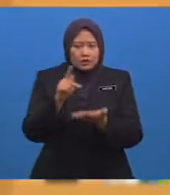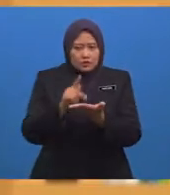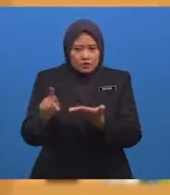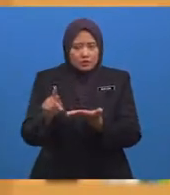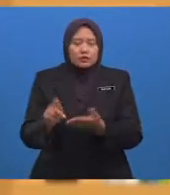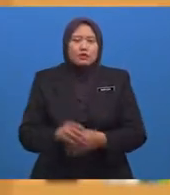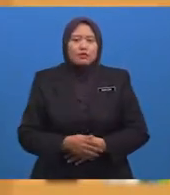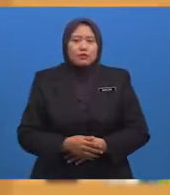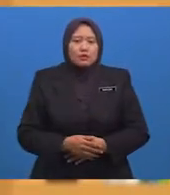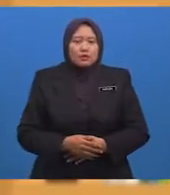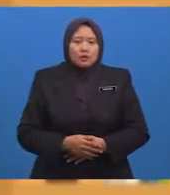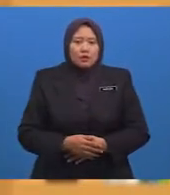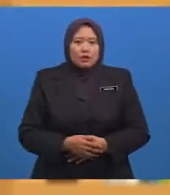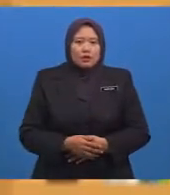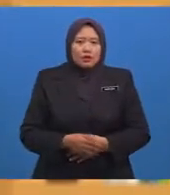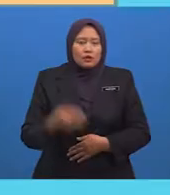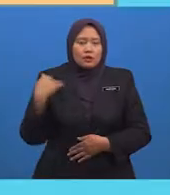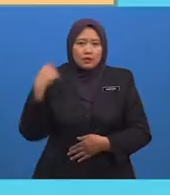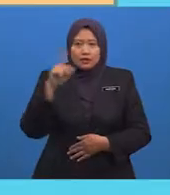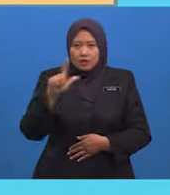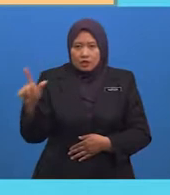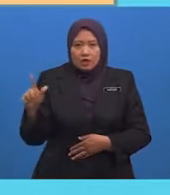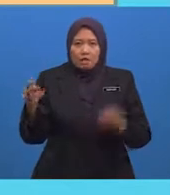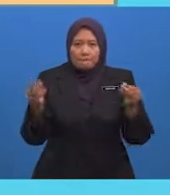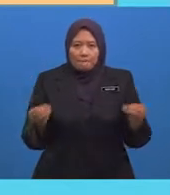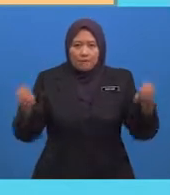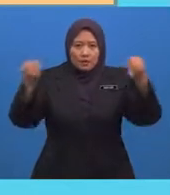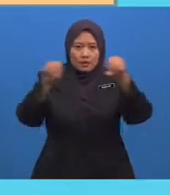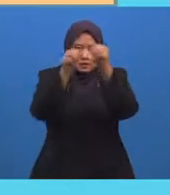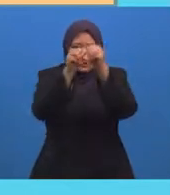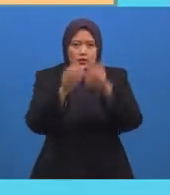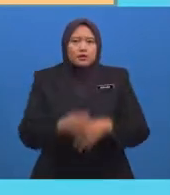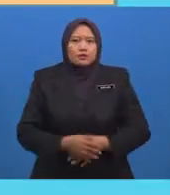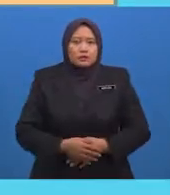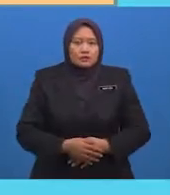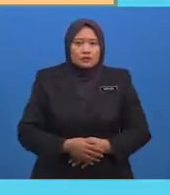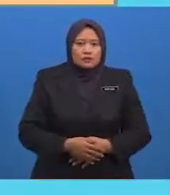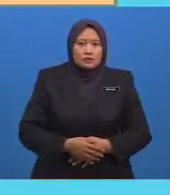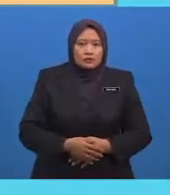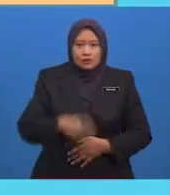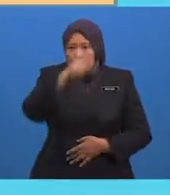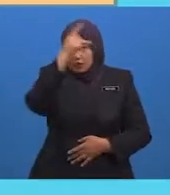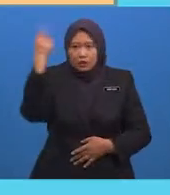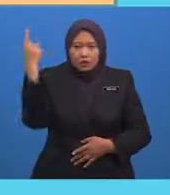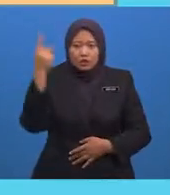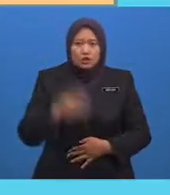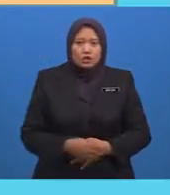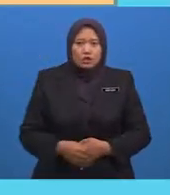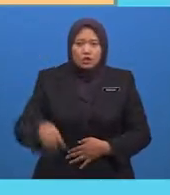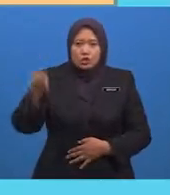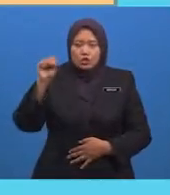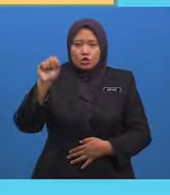Hal ini kerana Sunnah Nabi Muhammad SAW Dapat